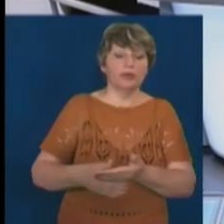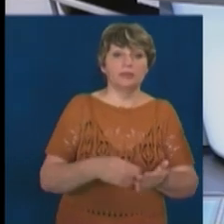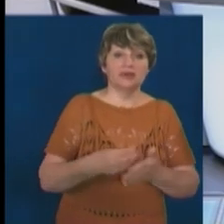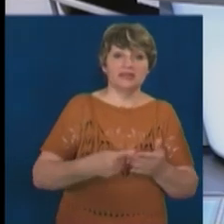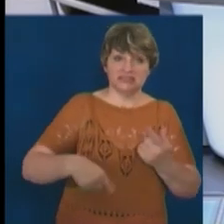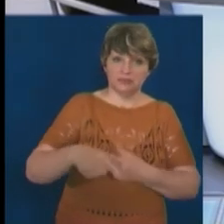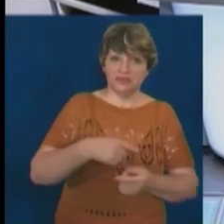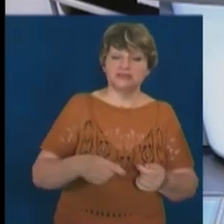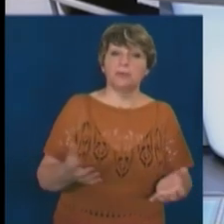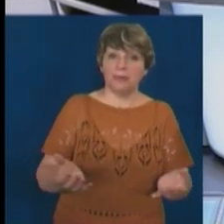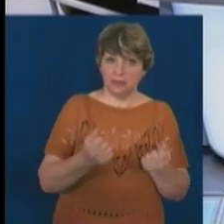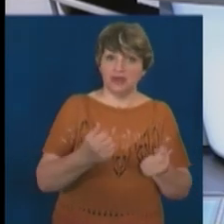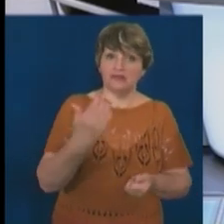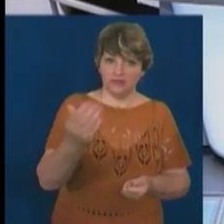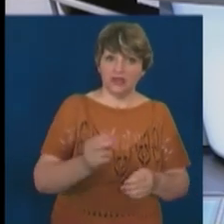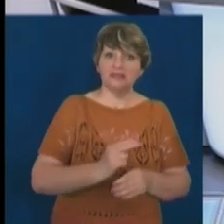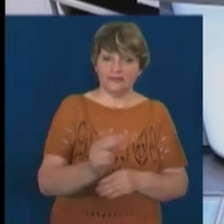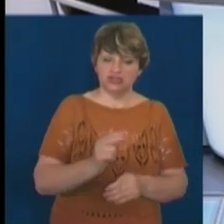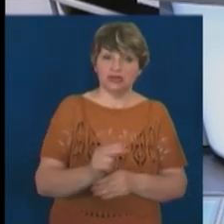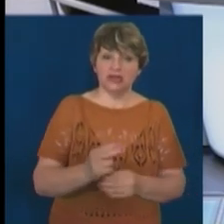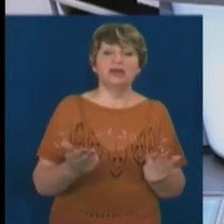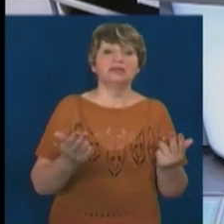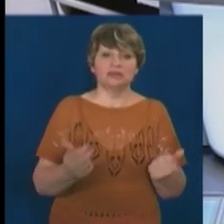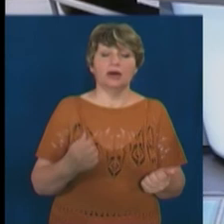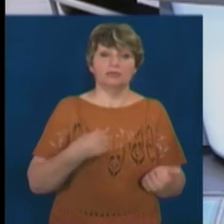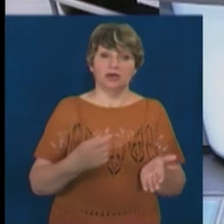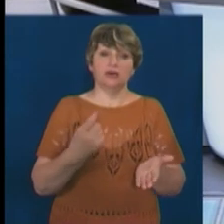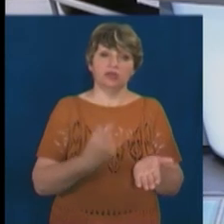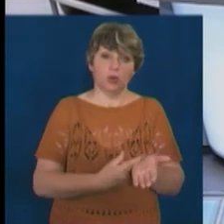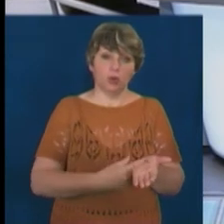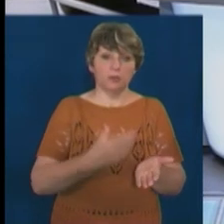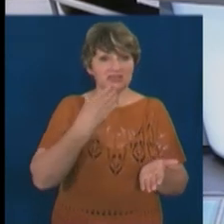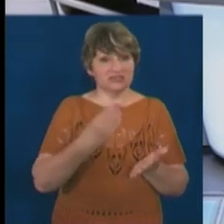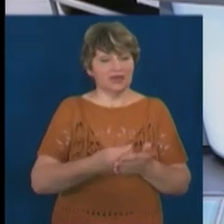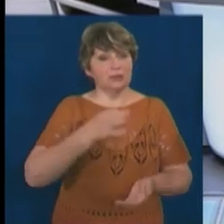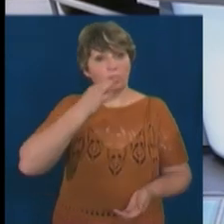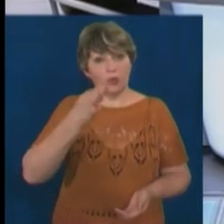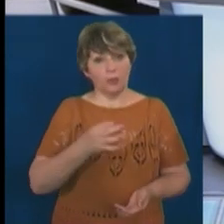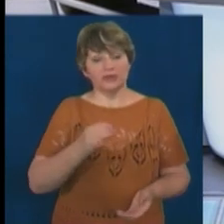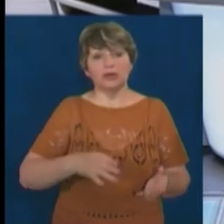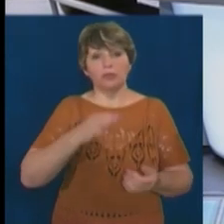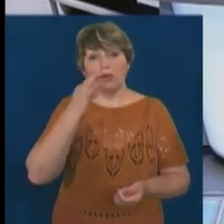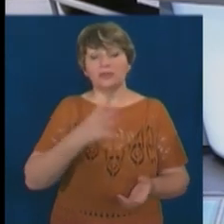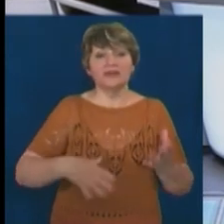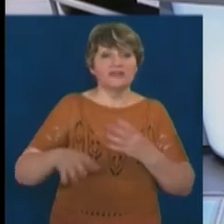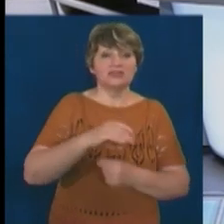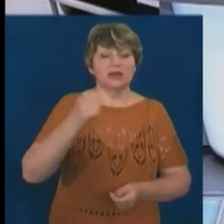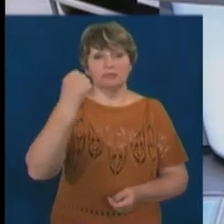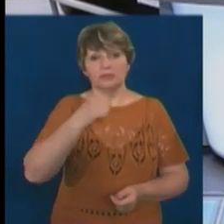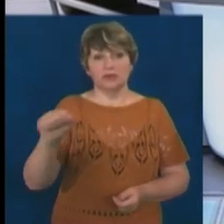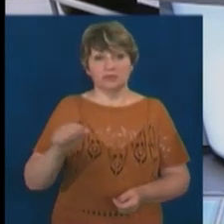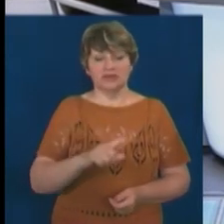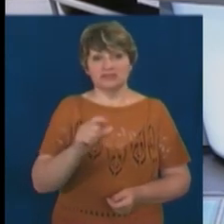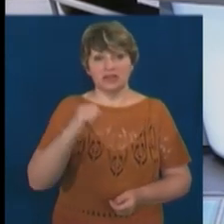Підтримуєте? Чи ви цьому і навчаєте їх? Так, і ми підтверджуємо це і своїм досвідом, і досвідом всіх наших переможців за всі сезони.